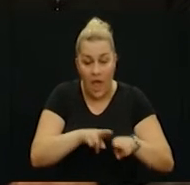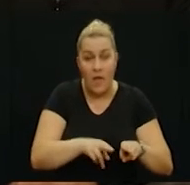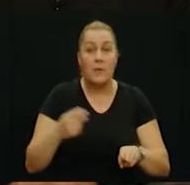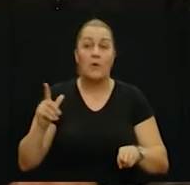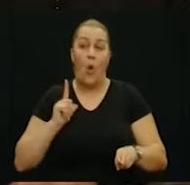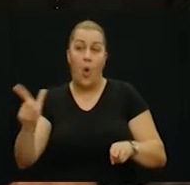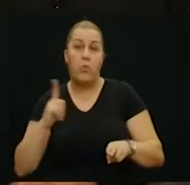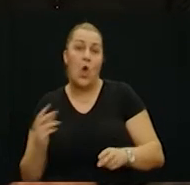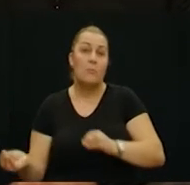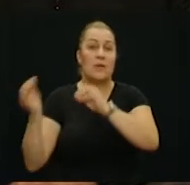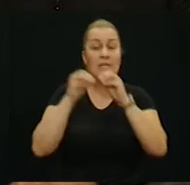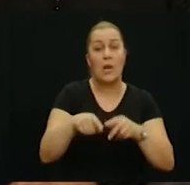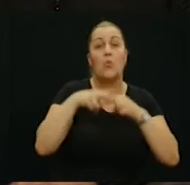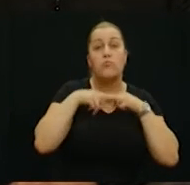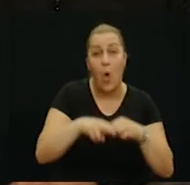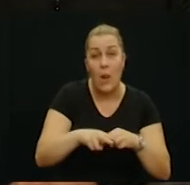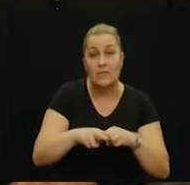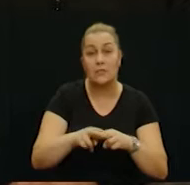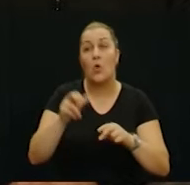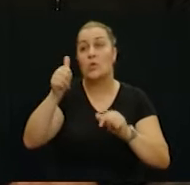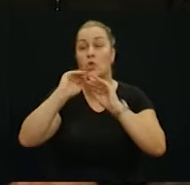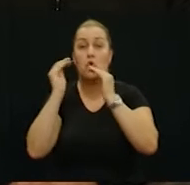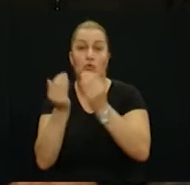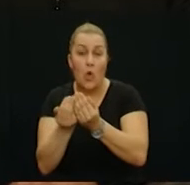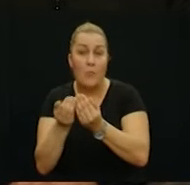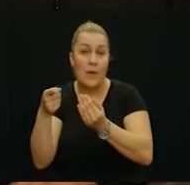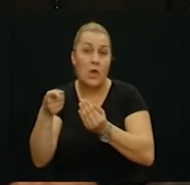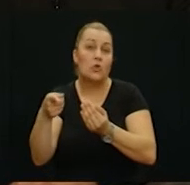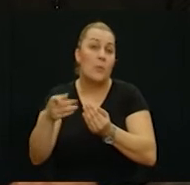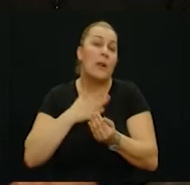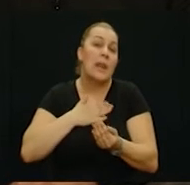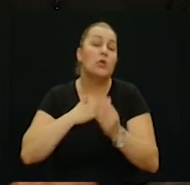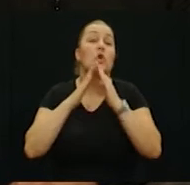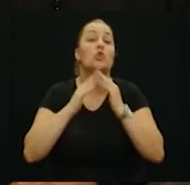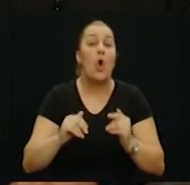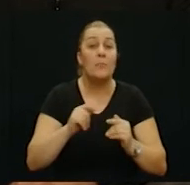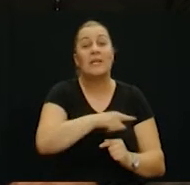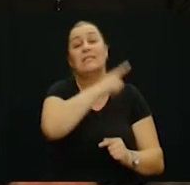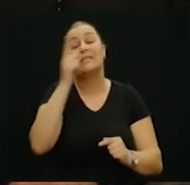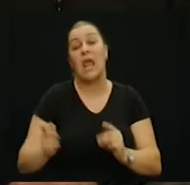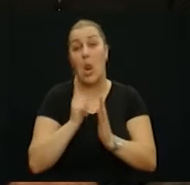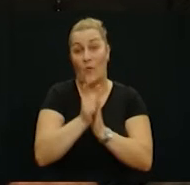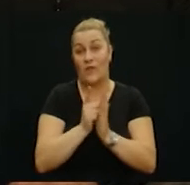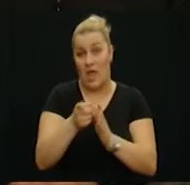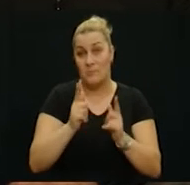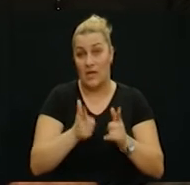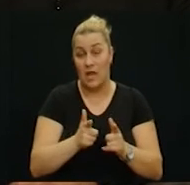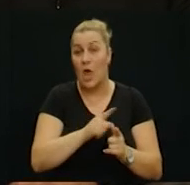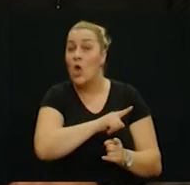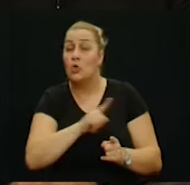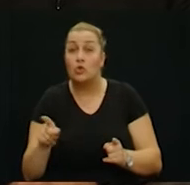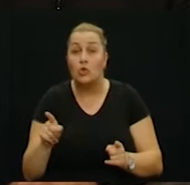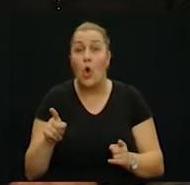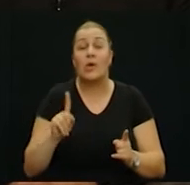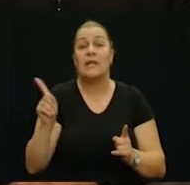došli u bolnicu i smjestili se tu u jednu podromsku prostoriju koja nam je bila dom čitavo to vrijeme,